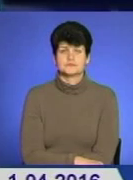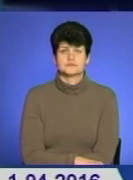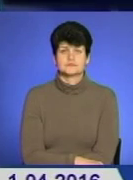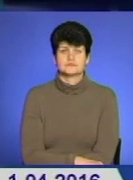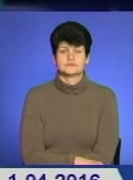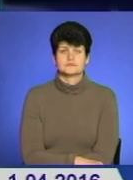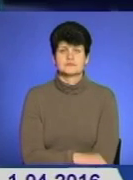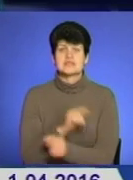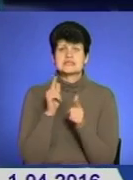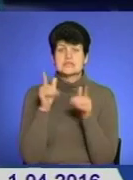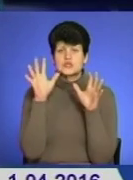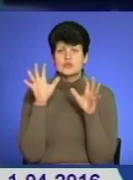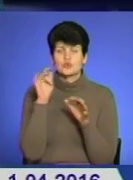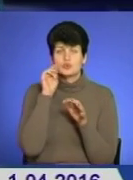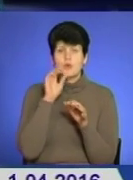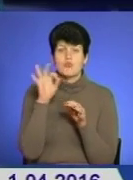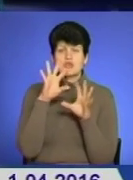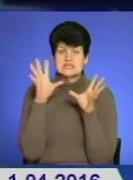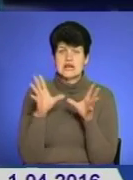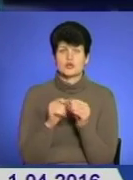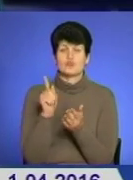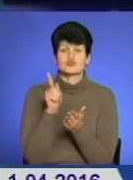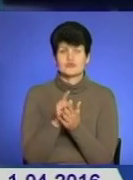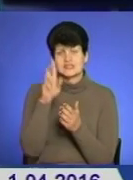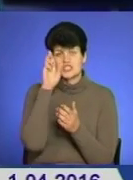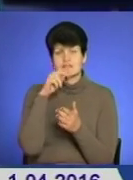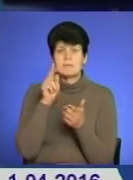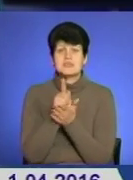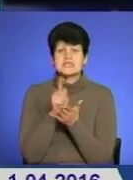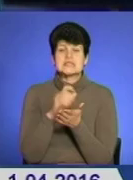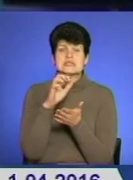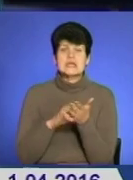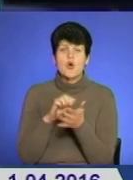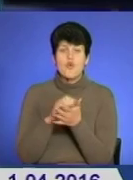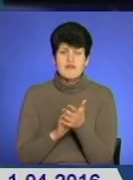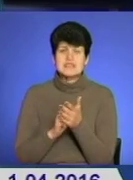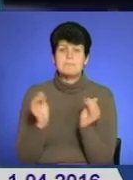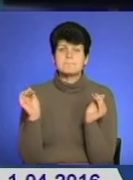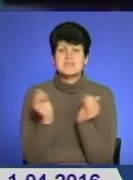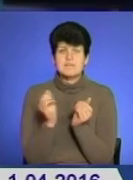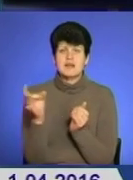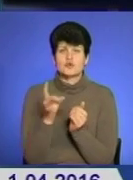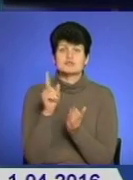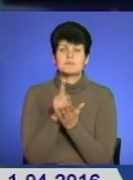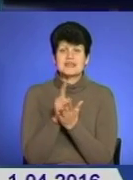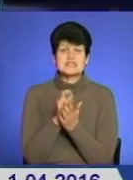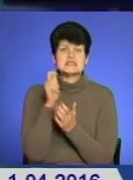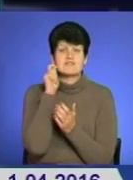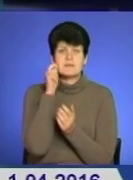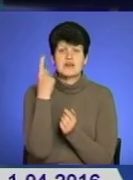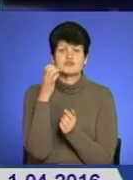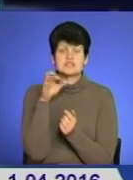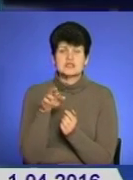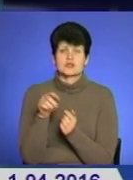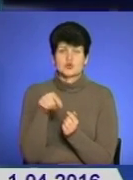Згідно із законом України про загальнообов'язкове державне пенсійне страхування, мінімальний розмір пенсії за віком від 1 січня цього